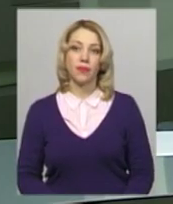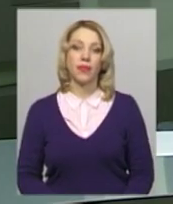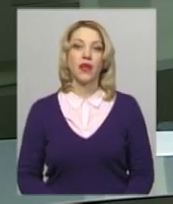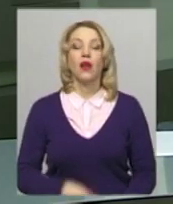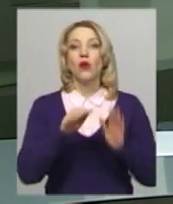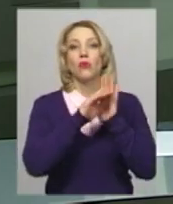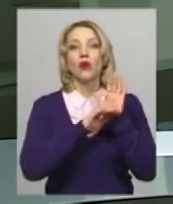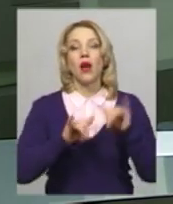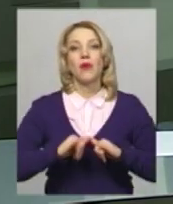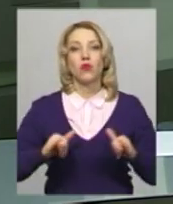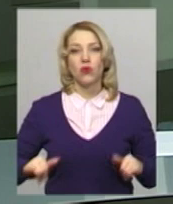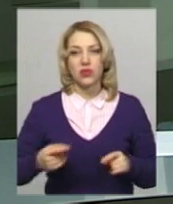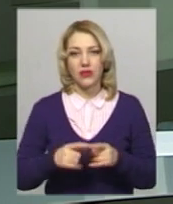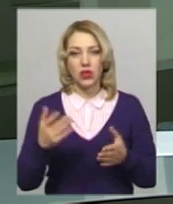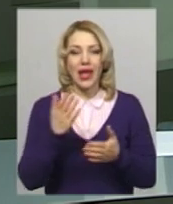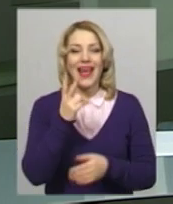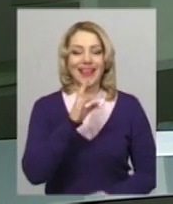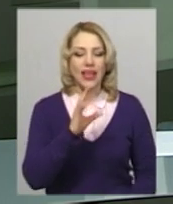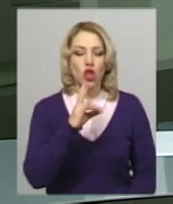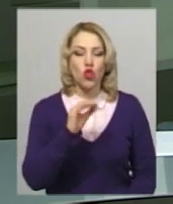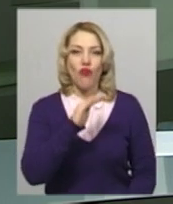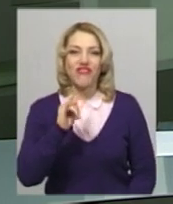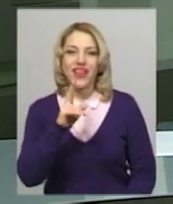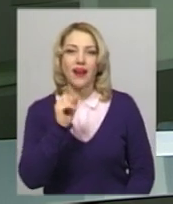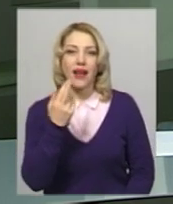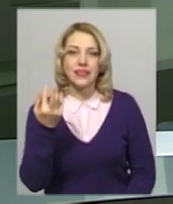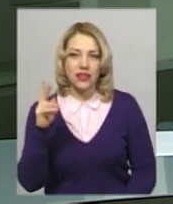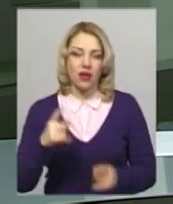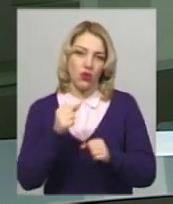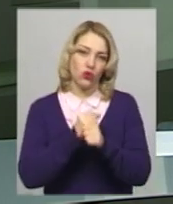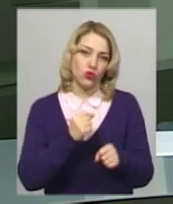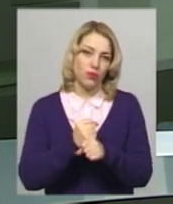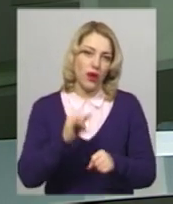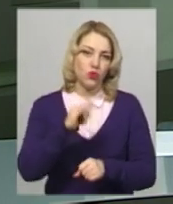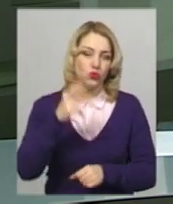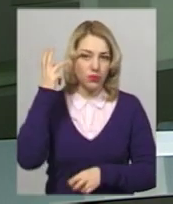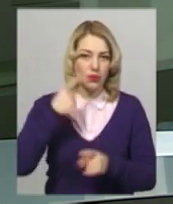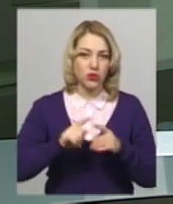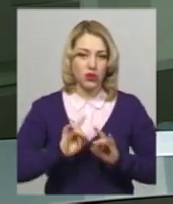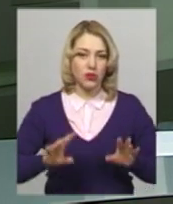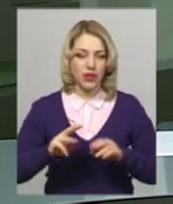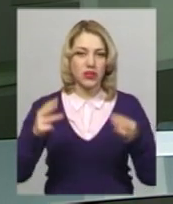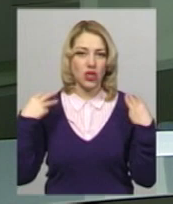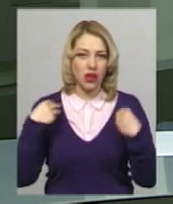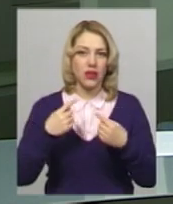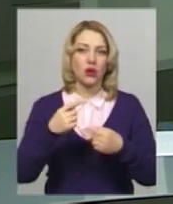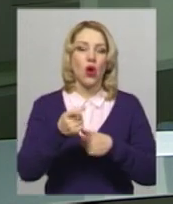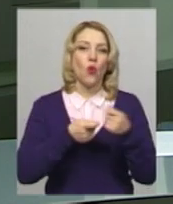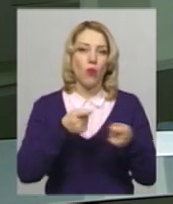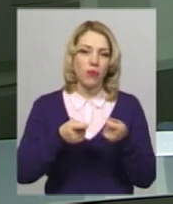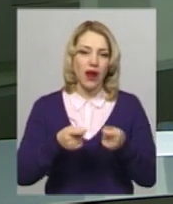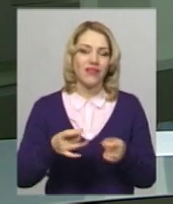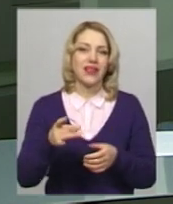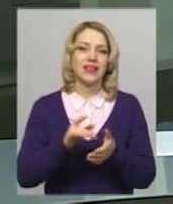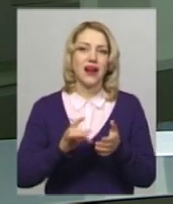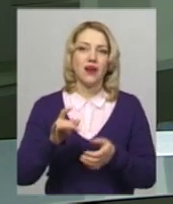Програму розвитку кінофікації розробляють на Хмельниччині. Про це повідомила начальниця управління культури, національності, релігій та туризму